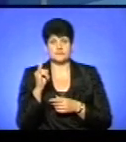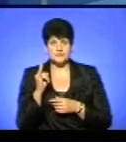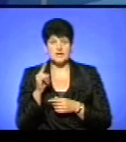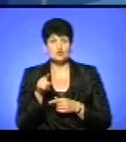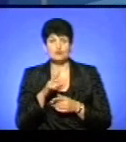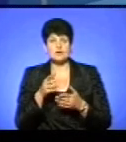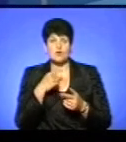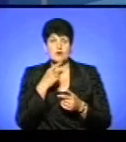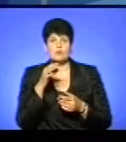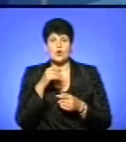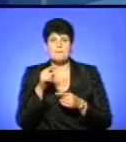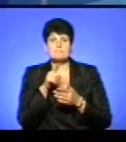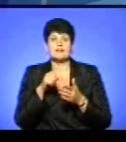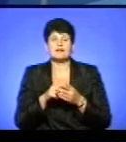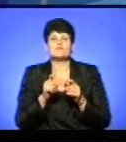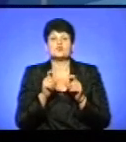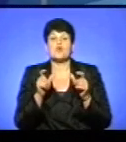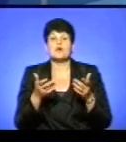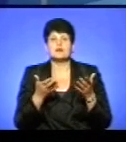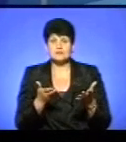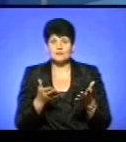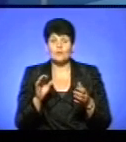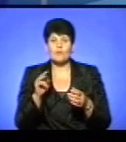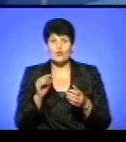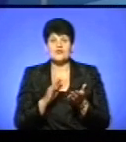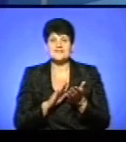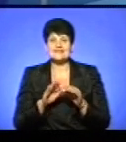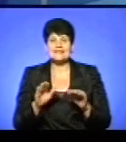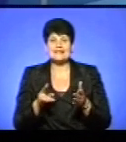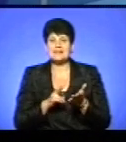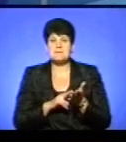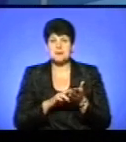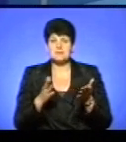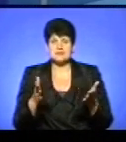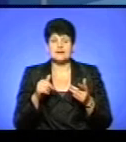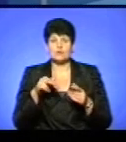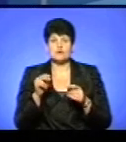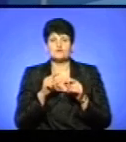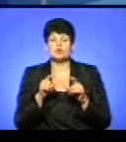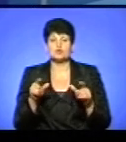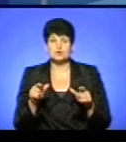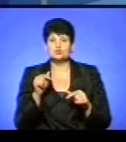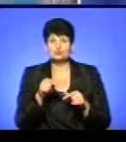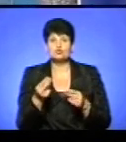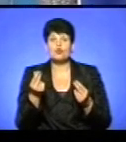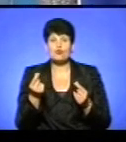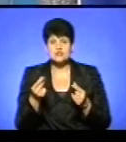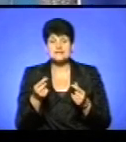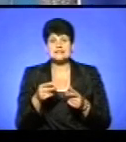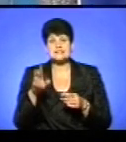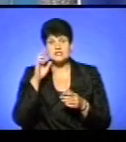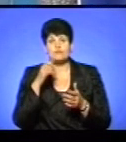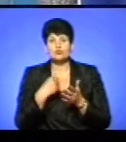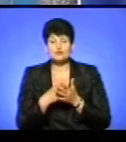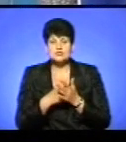чому не піднімається питання по школах, по дітях неприписаних, які ходять в міські школи? Тому що гроші з державного бюджету